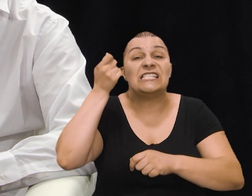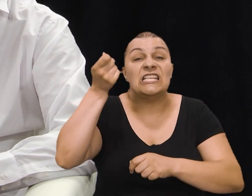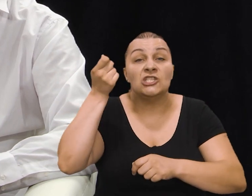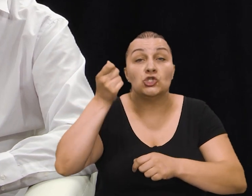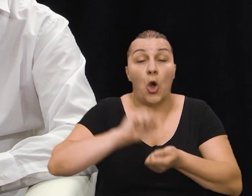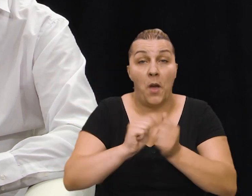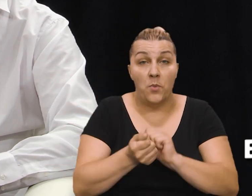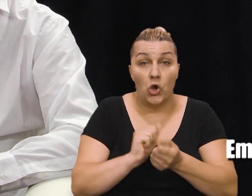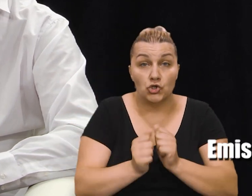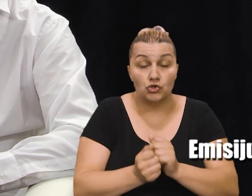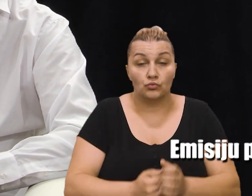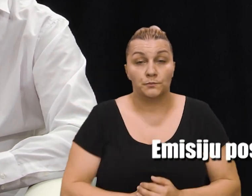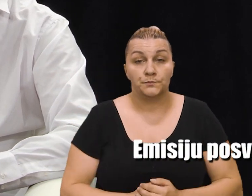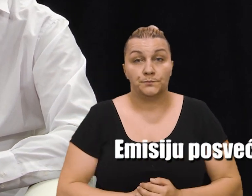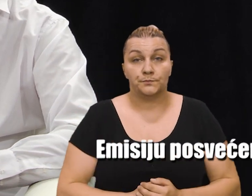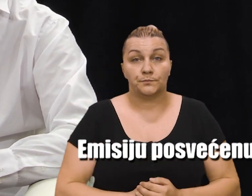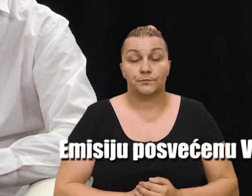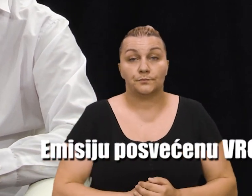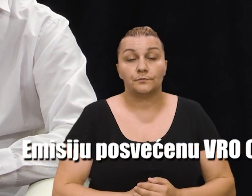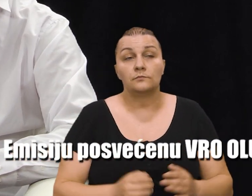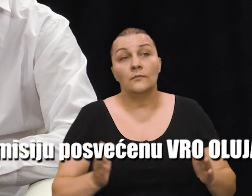Sinskoj bojišnici,